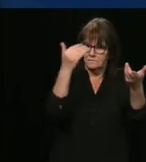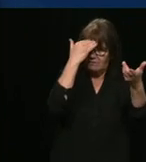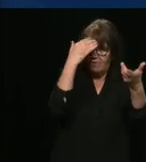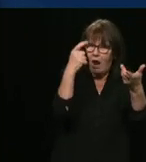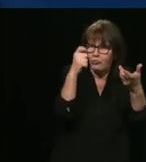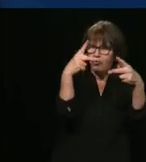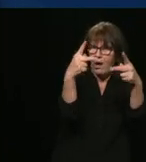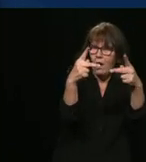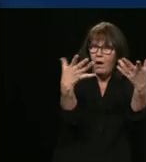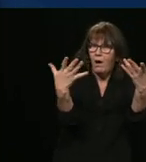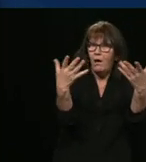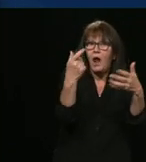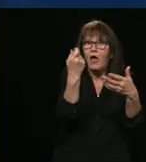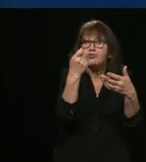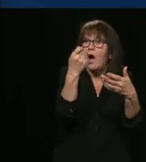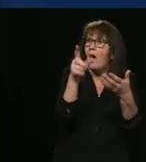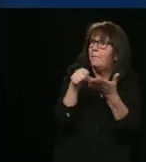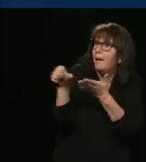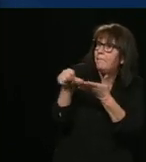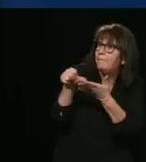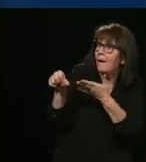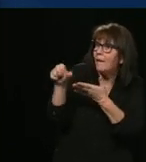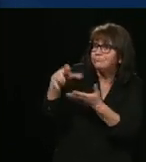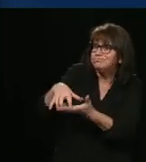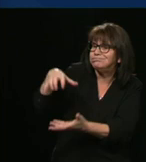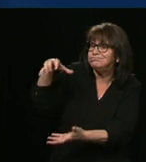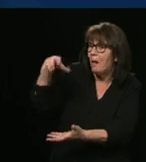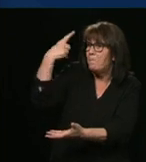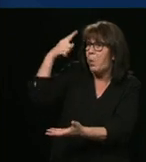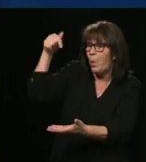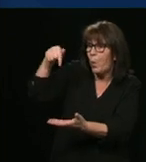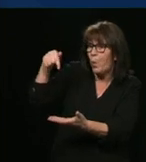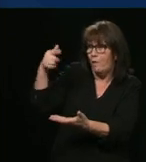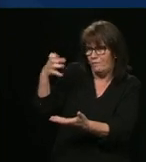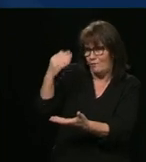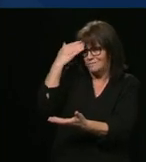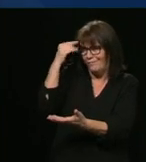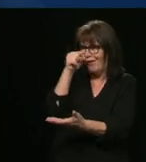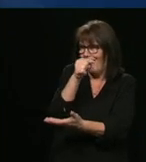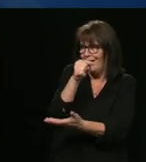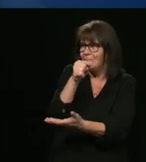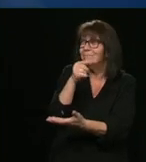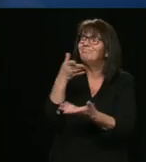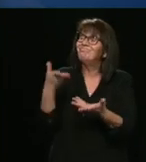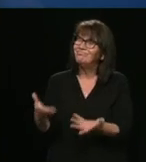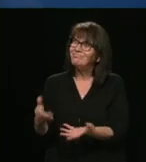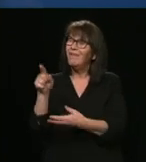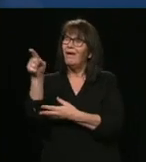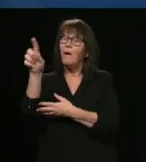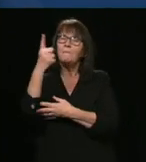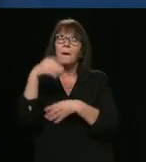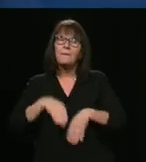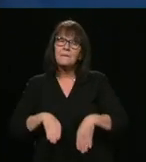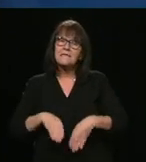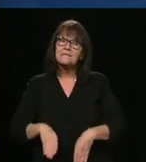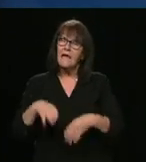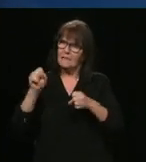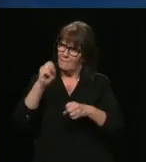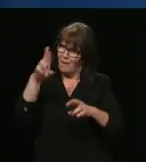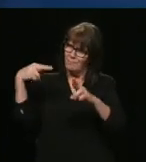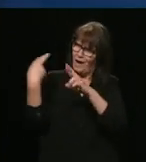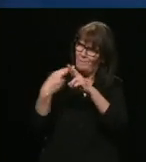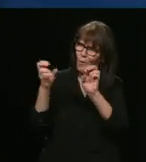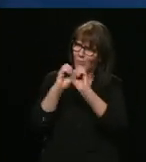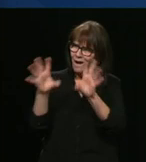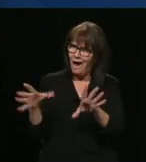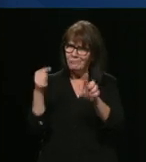Le premier ministre peut-il aujourd'hui dire clairement, clairement, enfin, une fois pour toutes, aux familles québécoises si